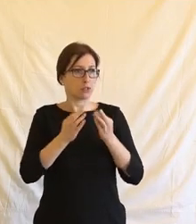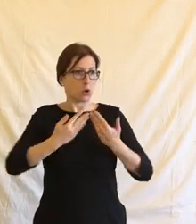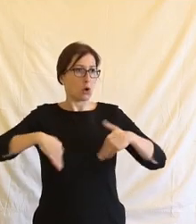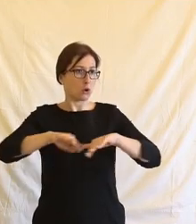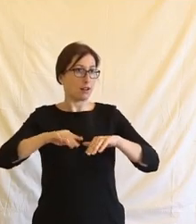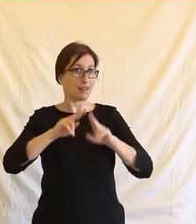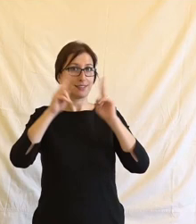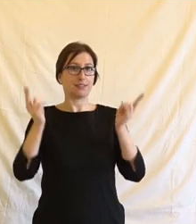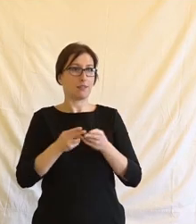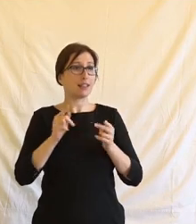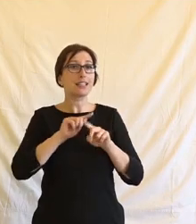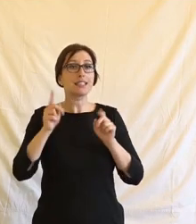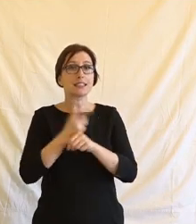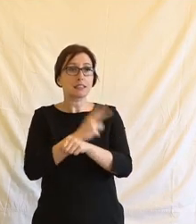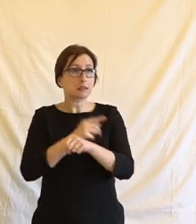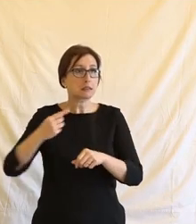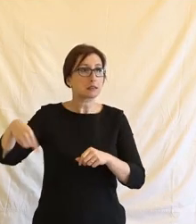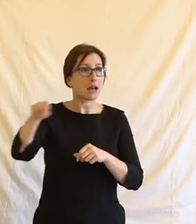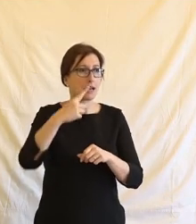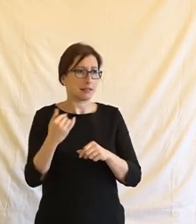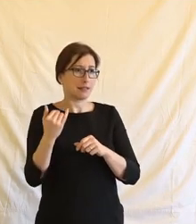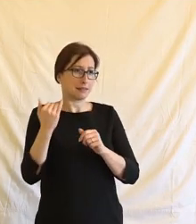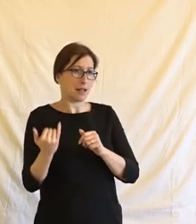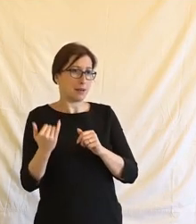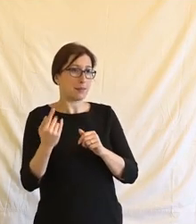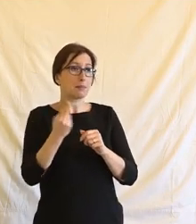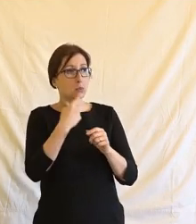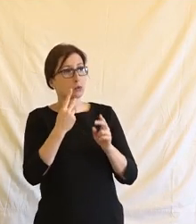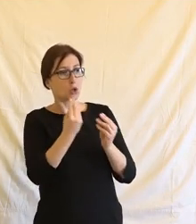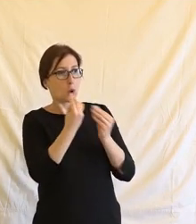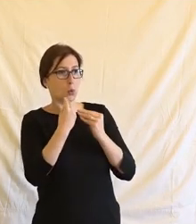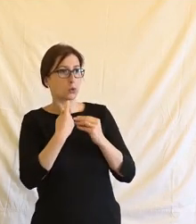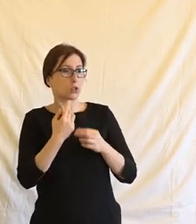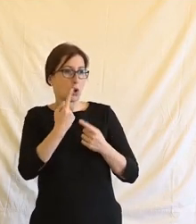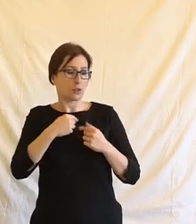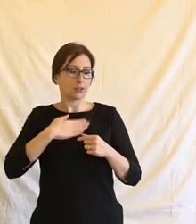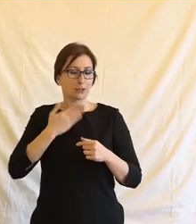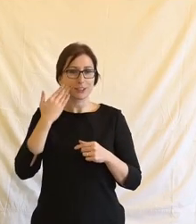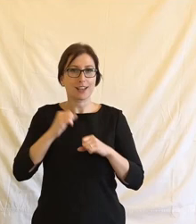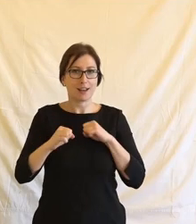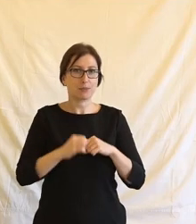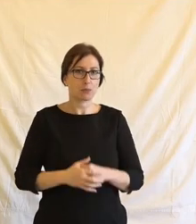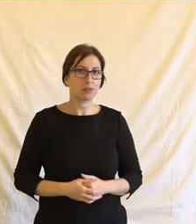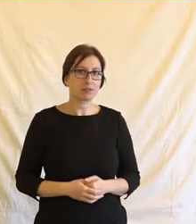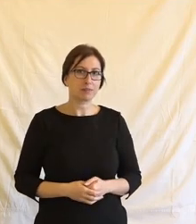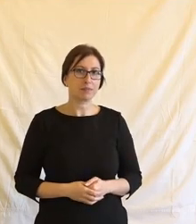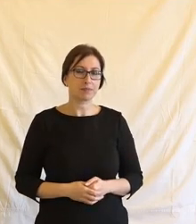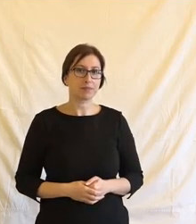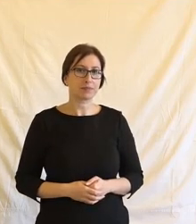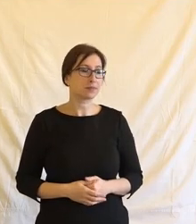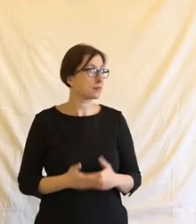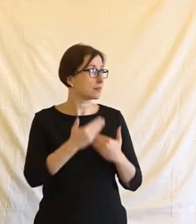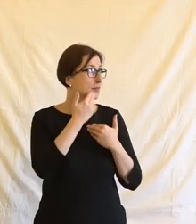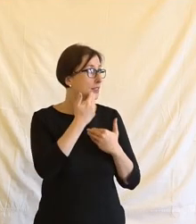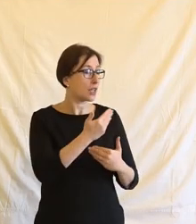na světě a vlastně jiné státy nebo jiná společenství se díky tomu od nás mohou inspirovat. Takže tolik za mě. Děkuji moc,